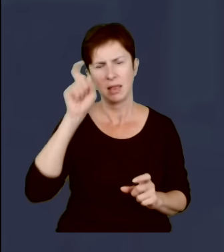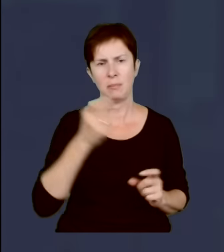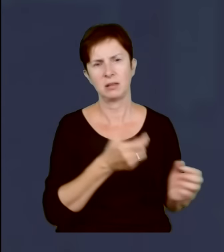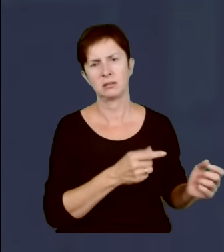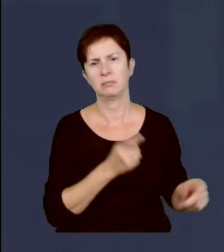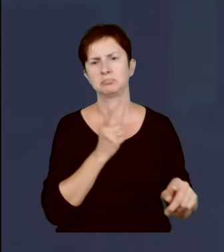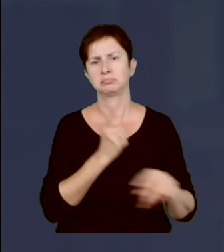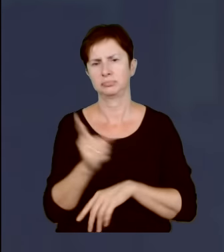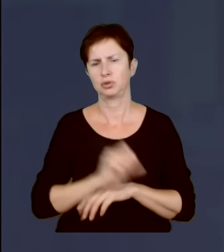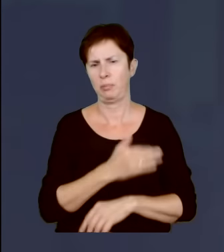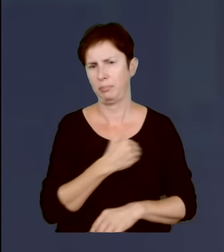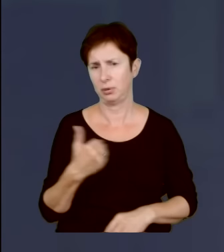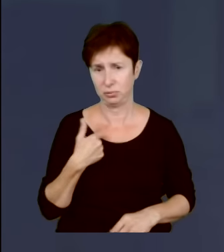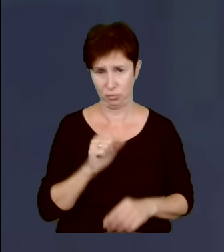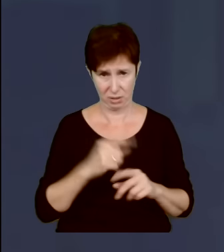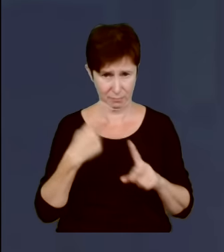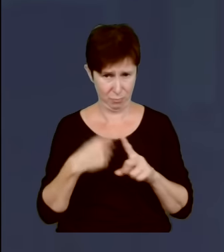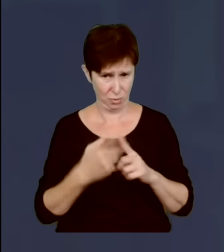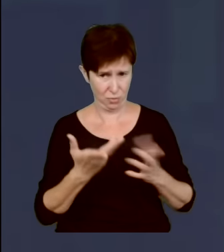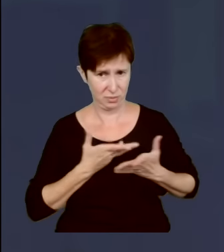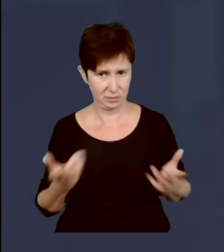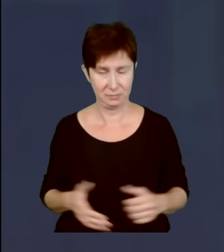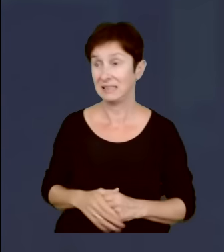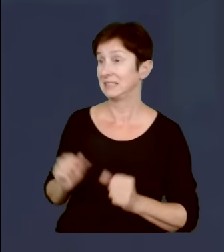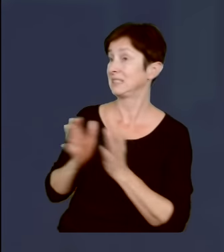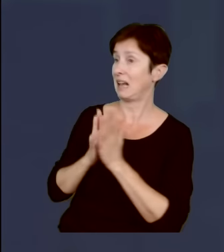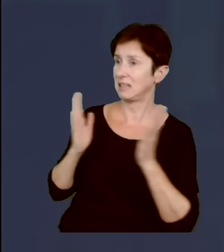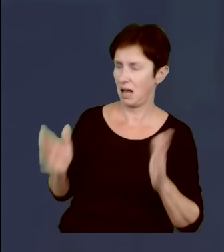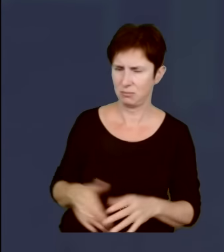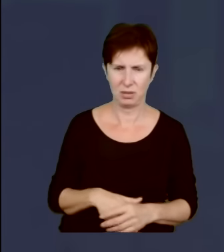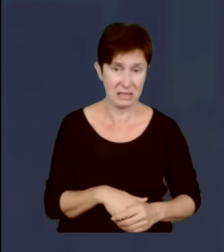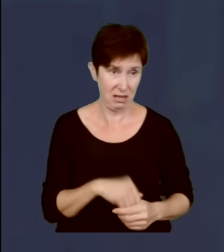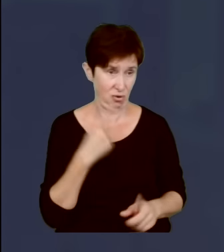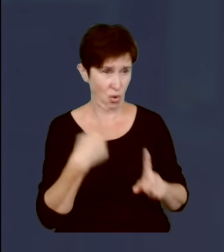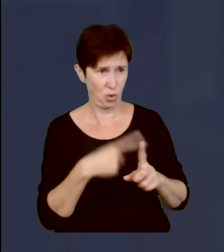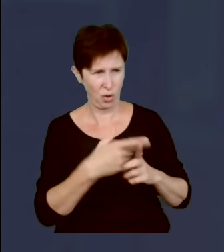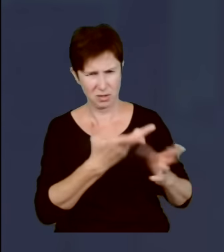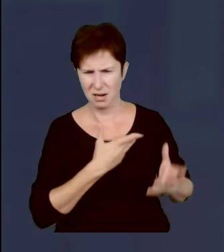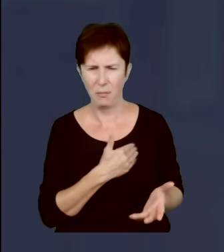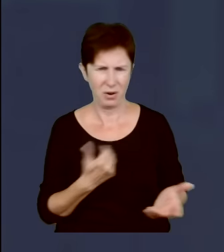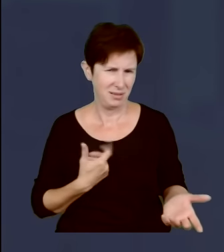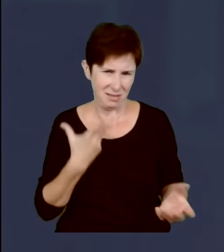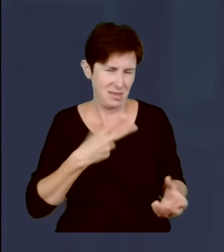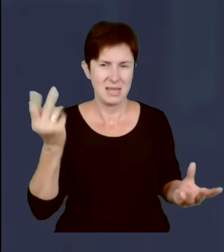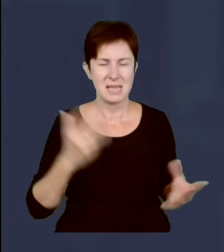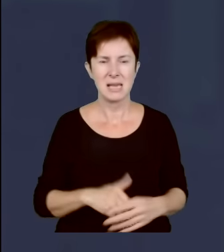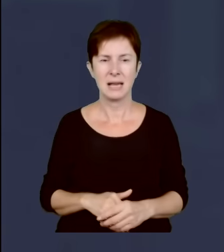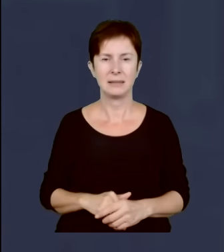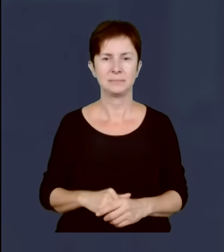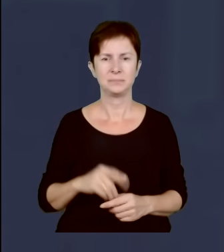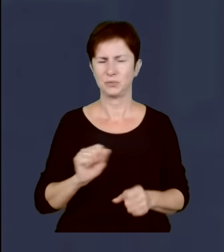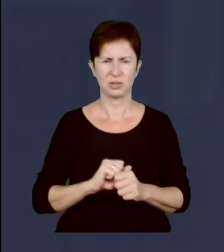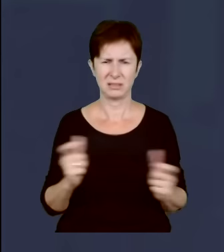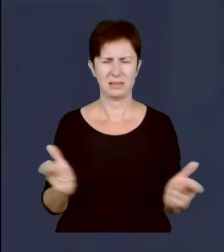naszego kraju. To żadna korzyść. Całkiem za darmo dostarczani. Tak, to żadna korzyść. To jest zagrożenie